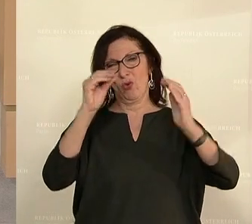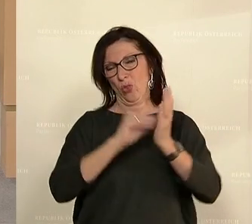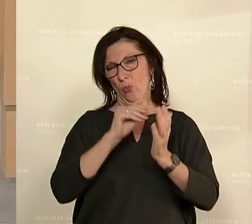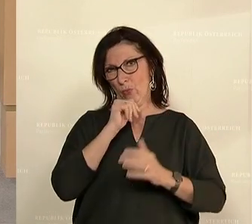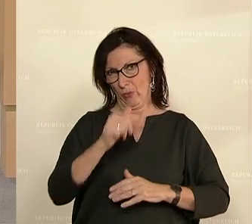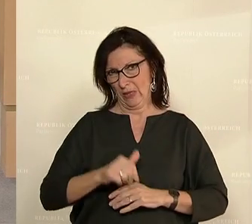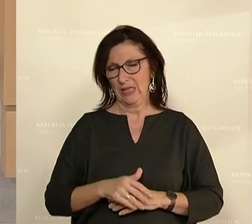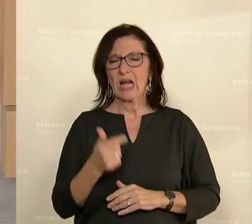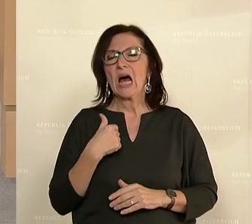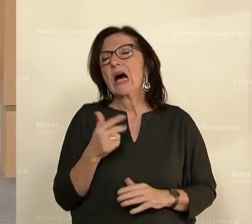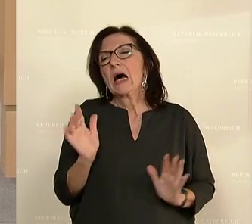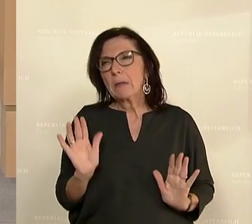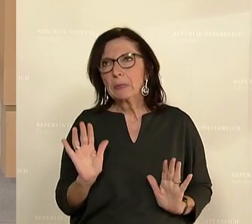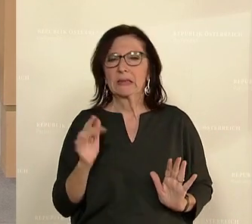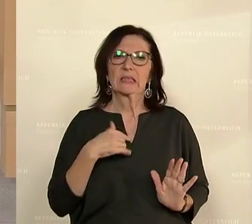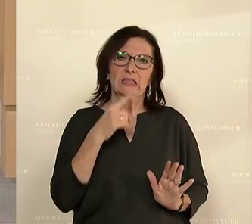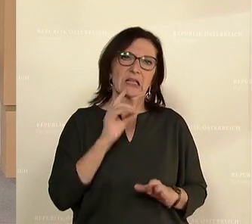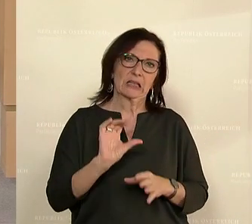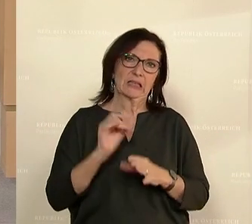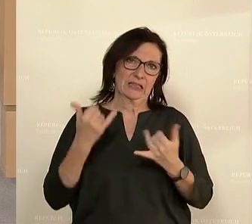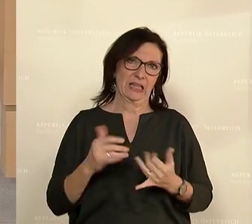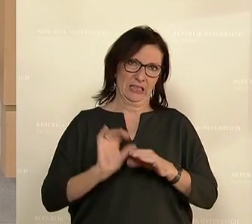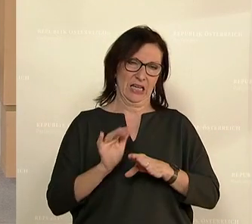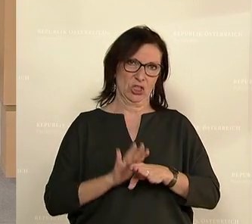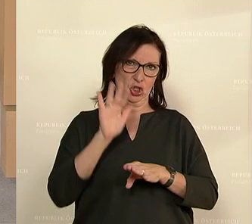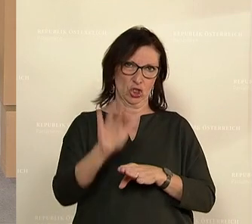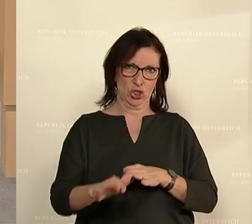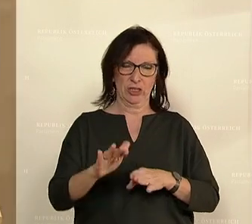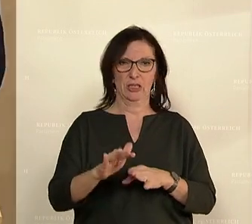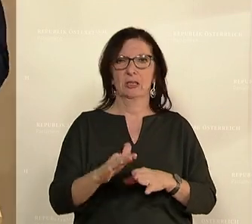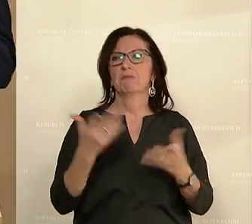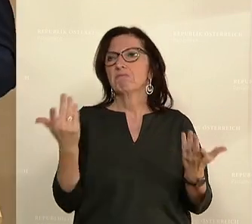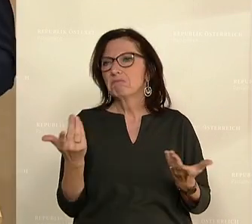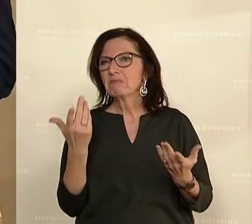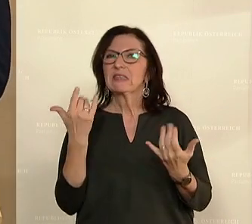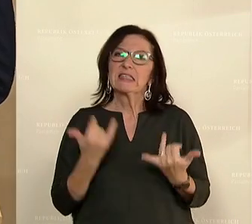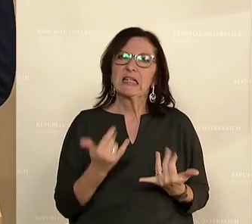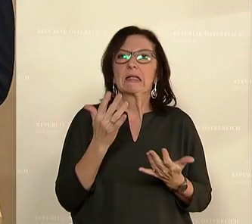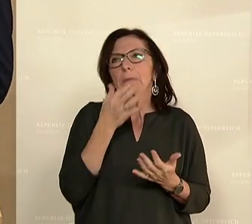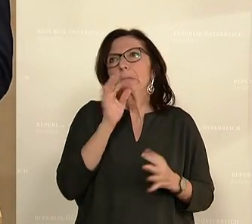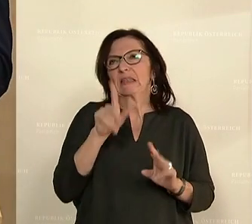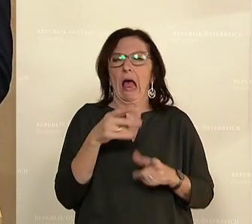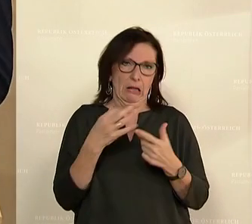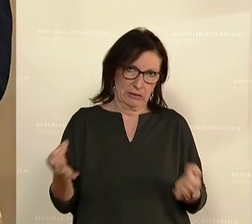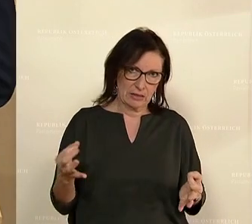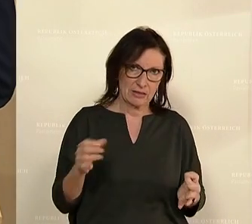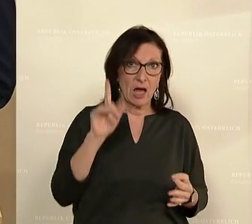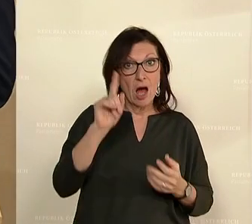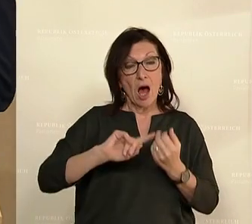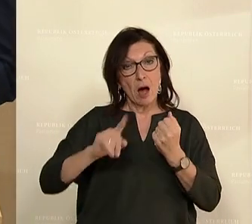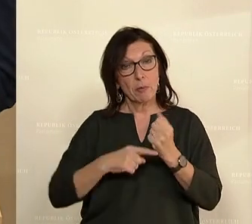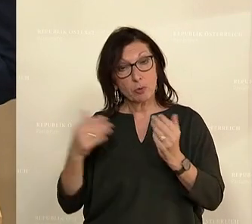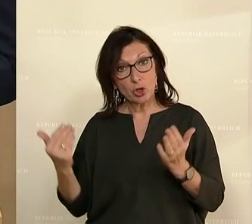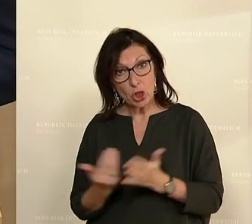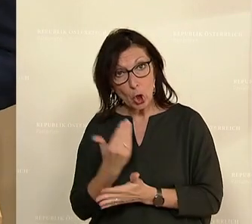ich nehme es einmal als ersten Schritt mit. Die Steigerung ist besser als nichts. Aber in Anbetracht des neuen Budgets und